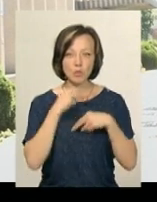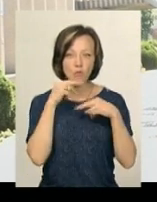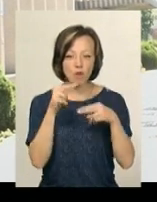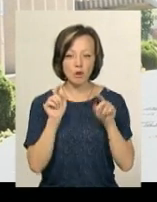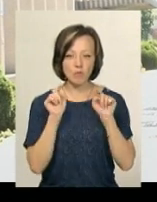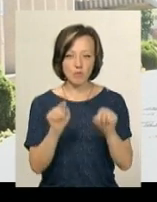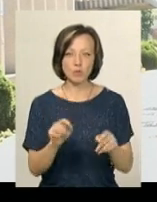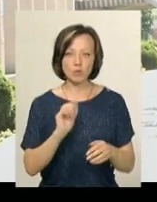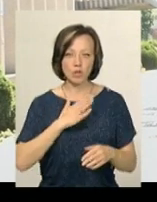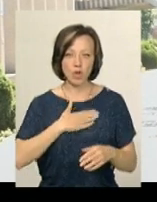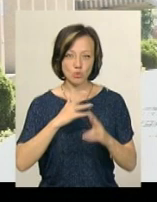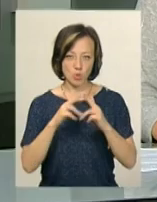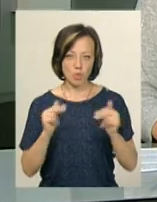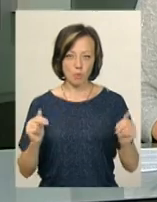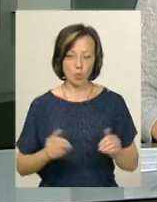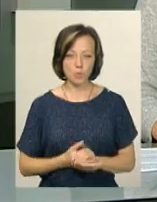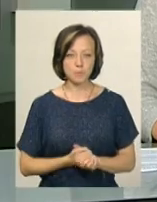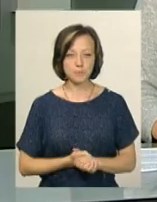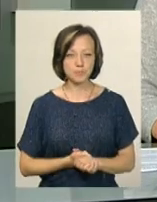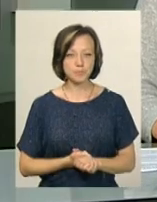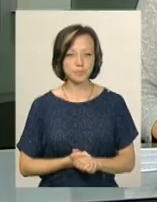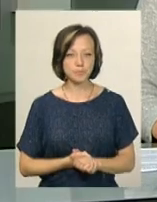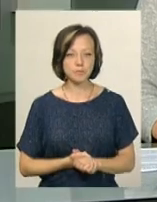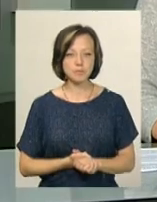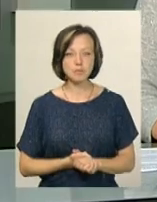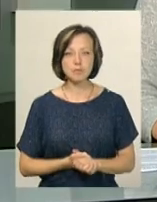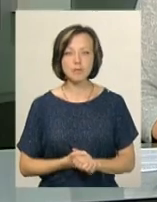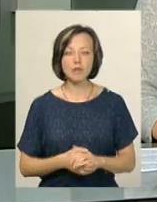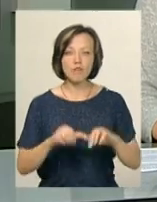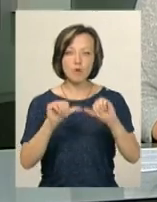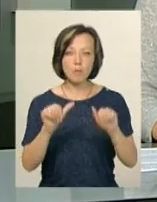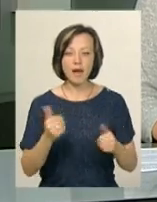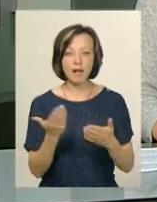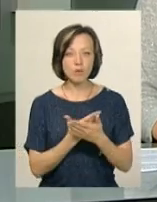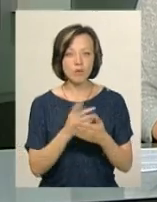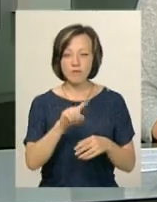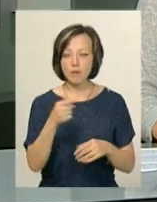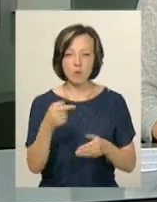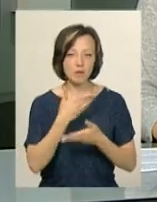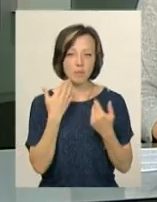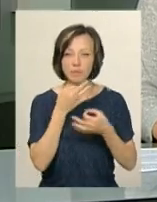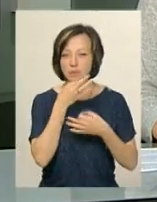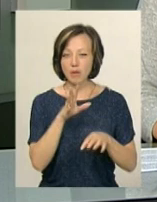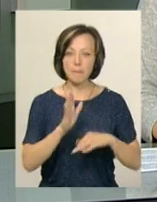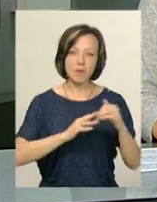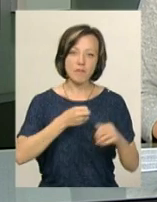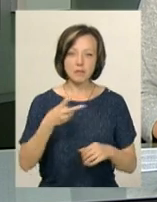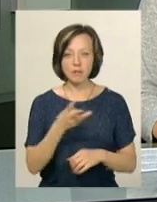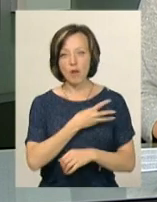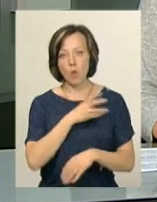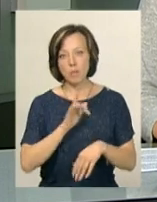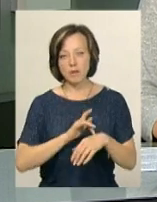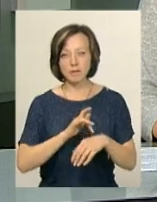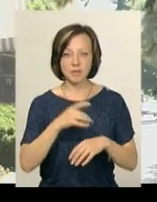привернути до нашого замку. До формату кіноробіт вимог немає. Це можуть бути як професійні, так і любительські